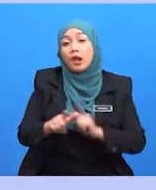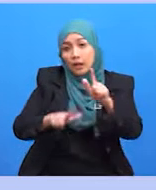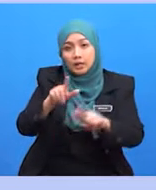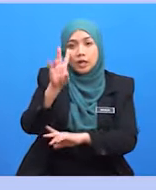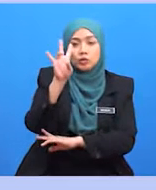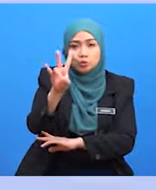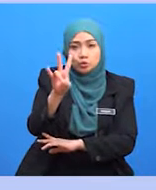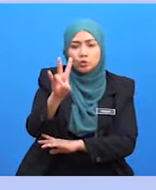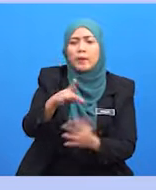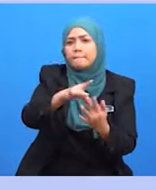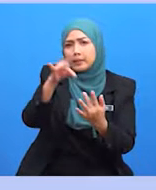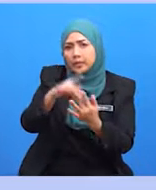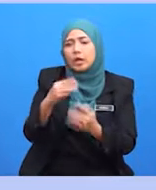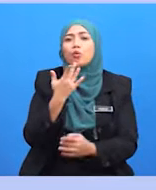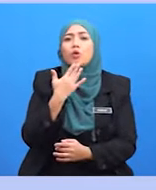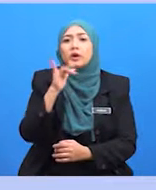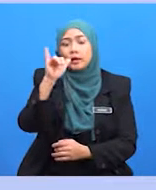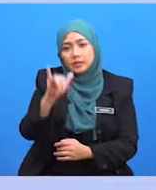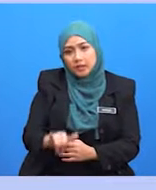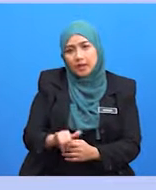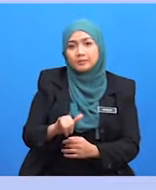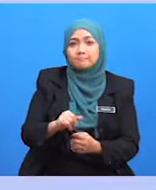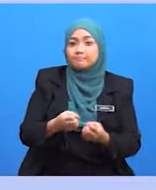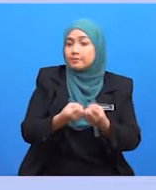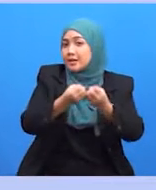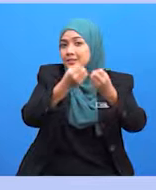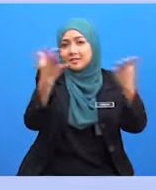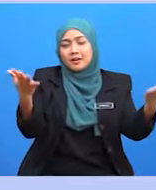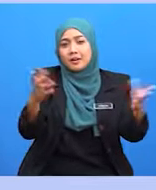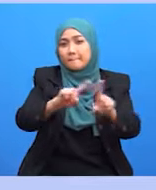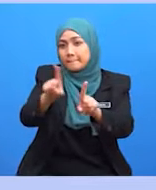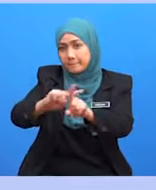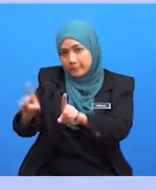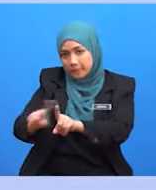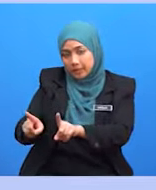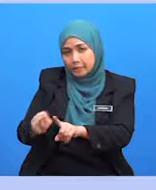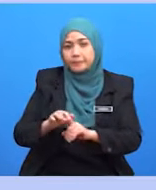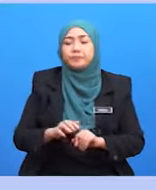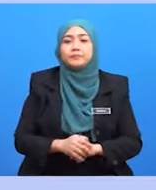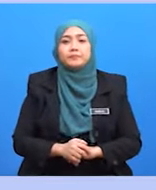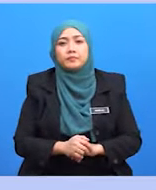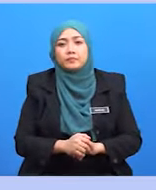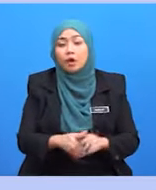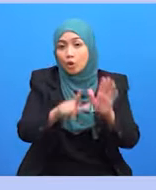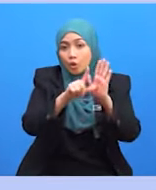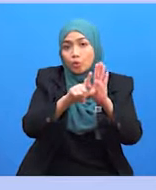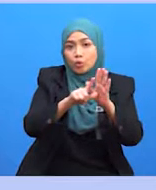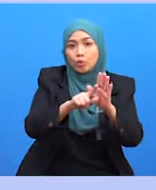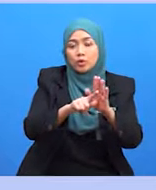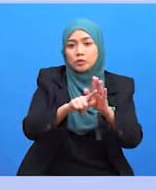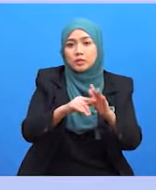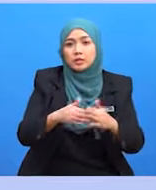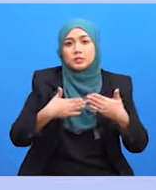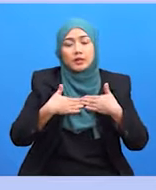pilih pilih pilihan warna yang bersetail. Skema warna logo anda mungkin kelihatan hebat